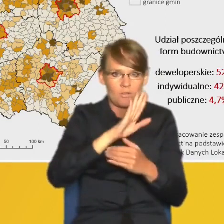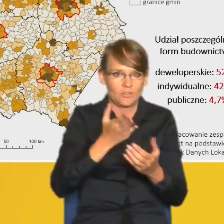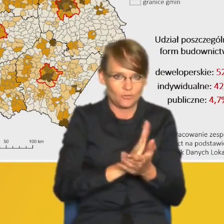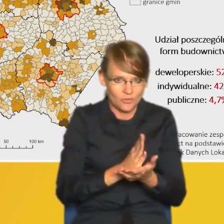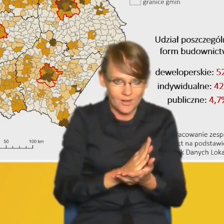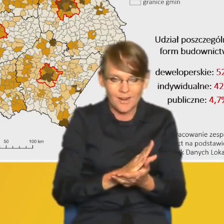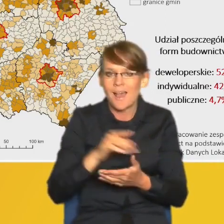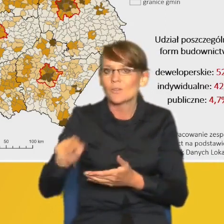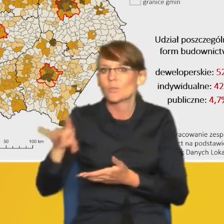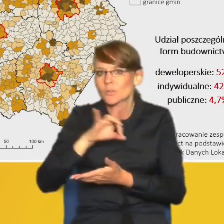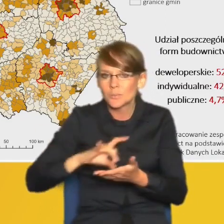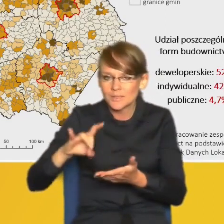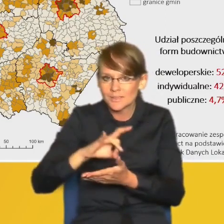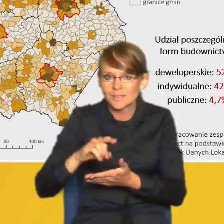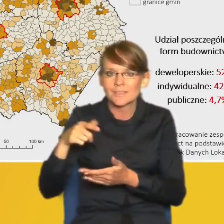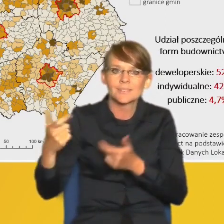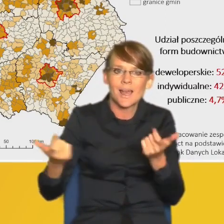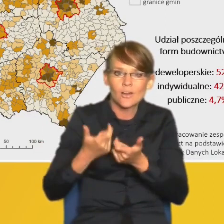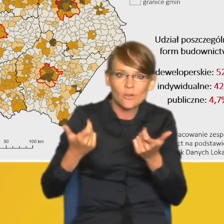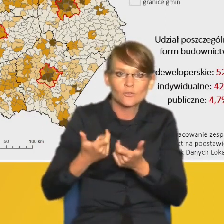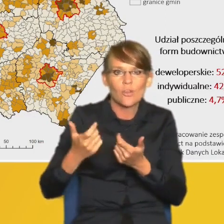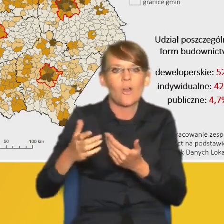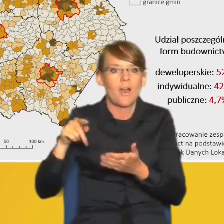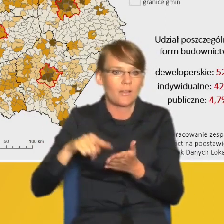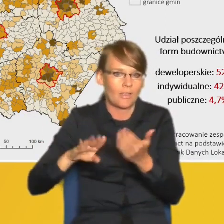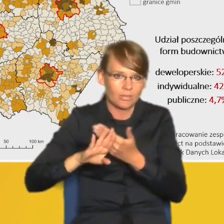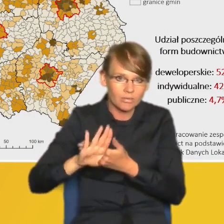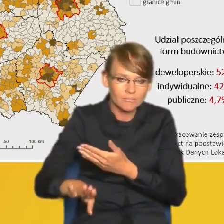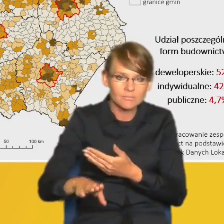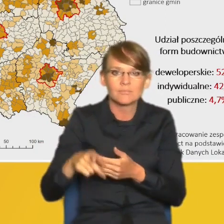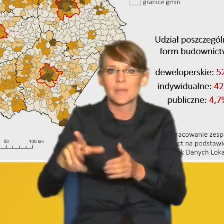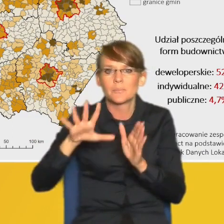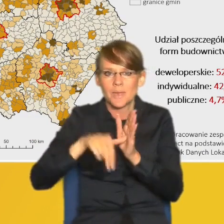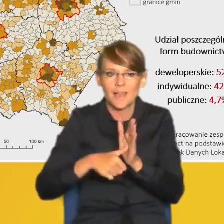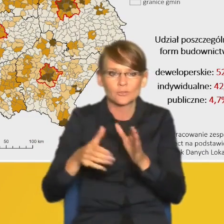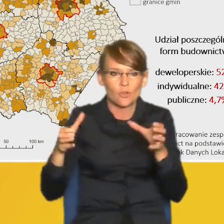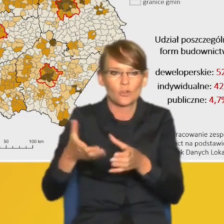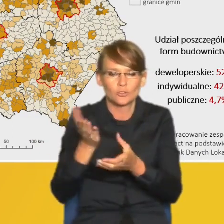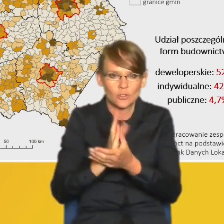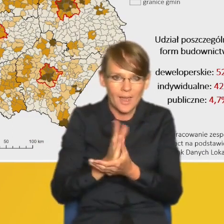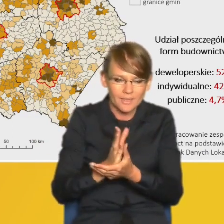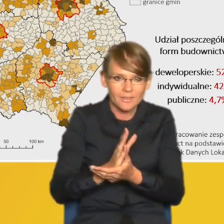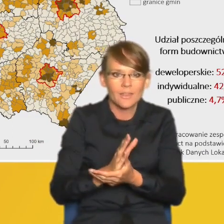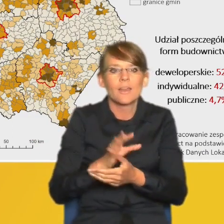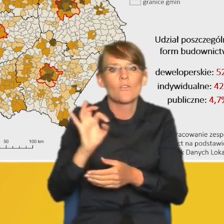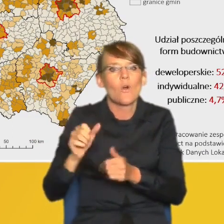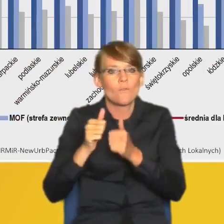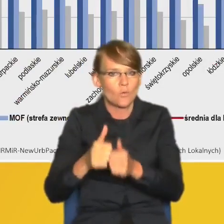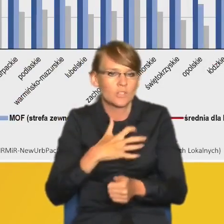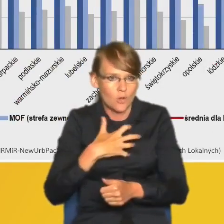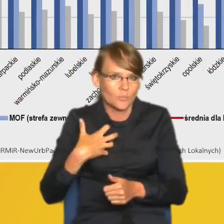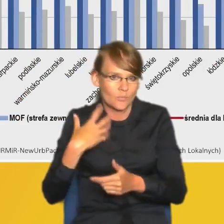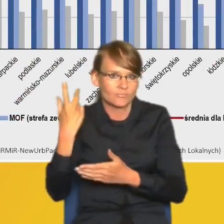gmin zagrożonych trwałą marginalizacją, czy miast średnich tracących funkcje jest wyraźnie niższa.